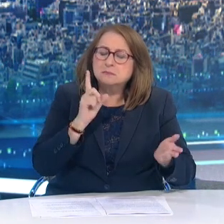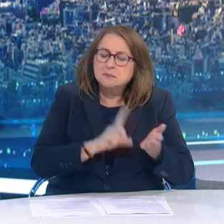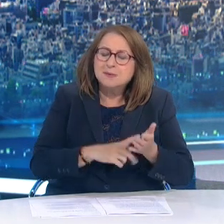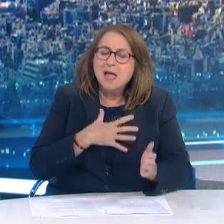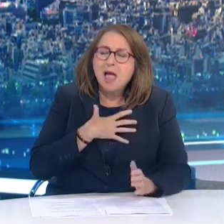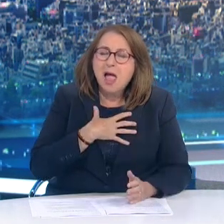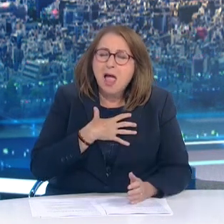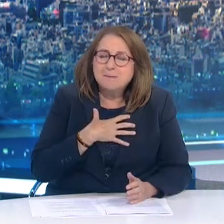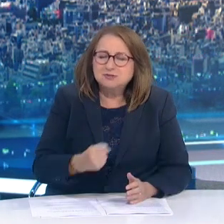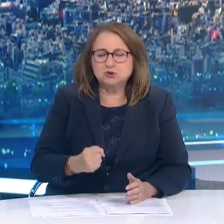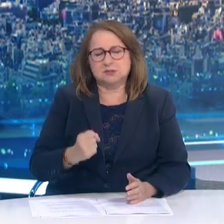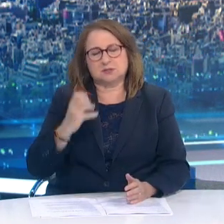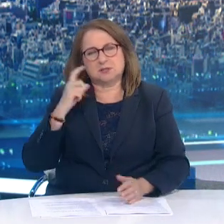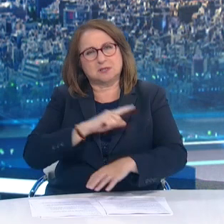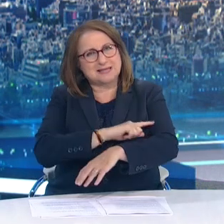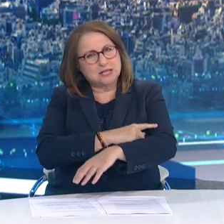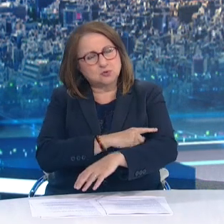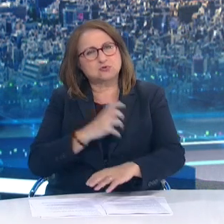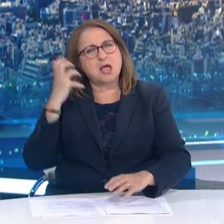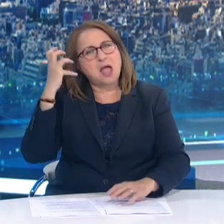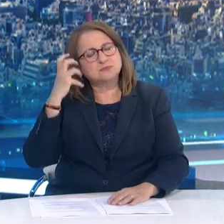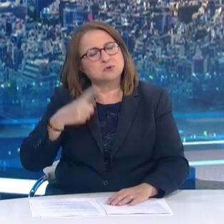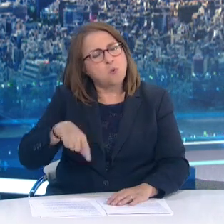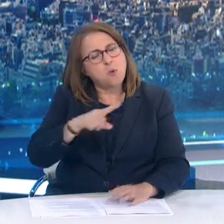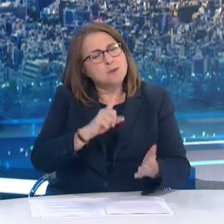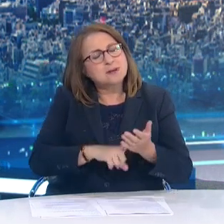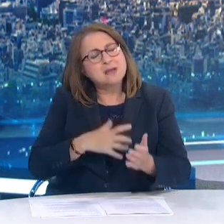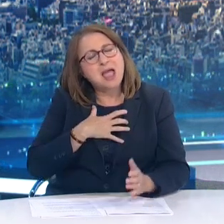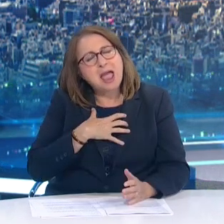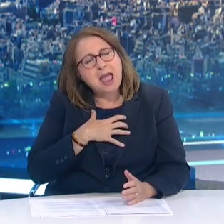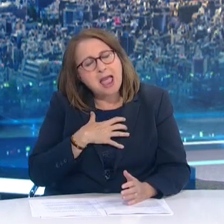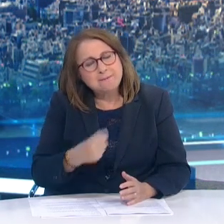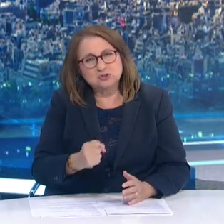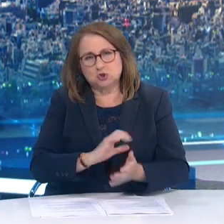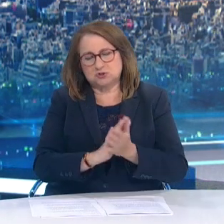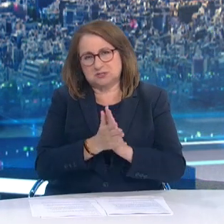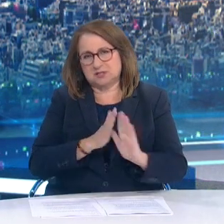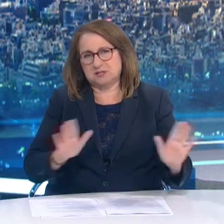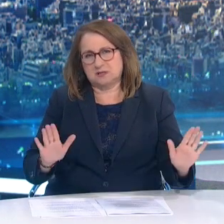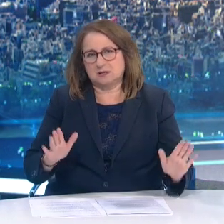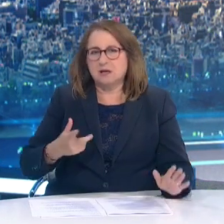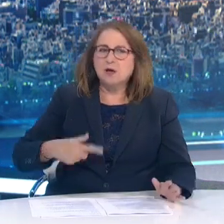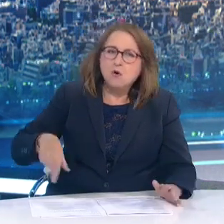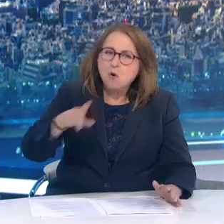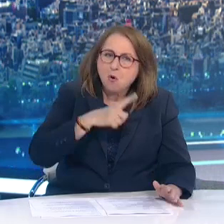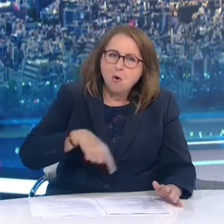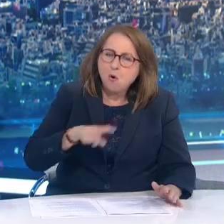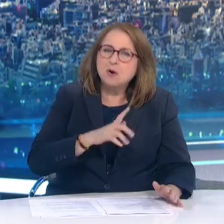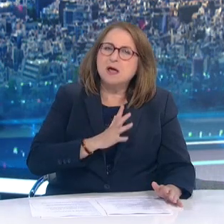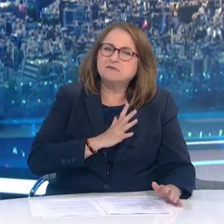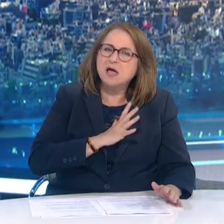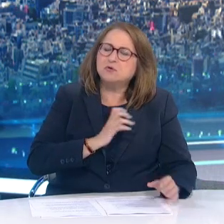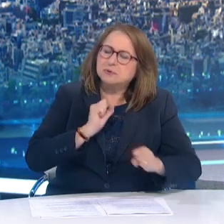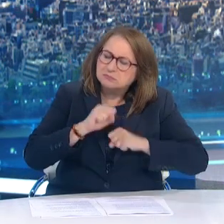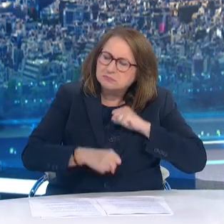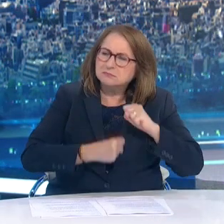τους επιστήμονες Να εμπιστευτούν την επιστημονική κοινότητα Να εμπιστευτούν τους ανθρώπους που πάντα Σε όλη αυτή τη διάρκεια της ζωής μας